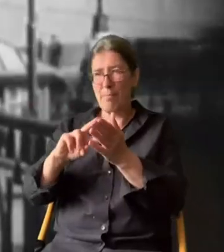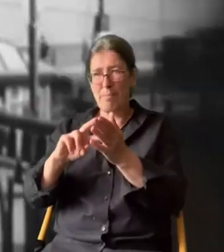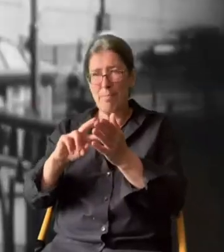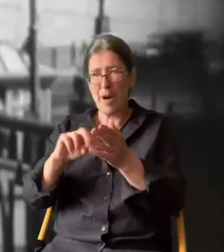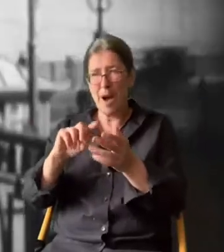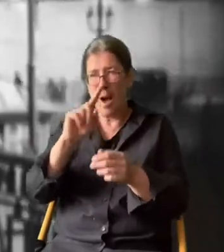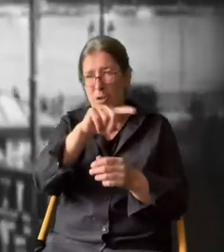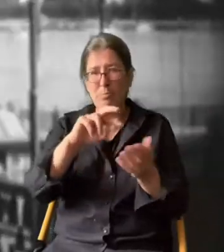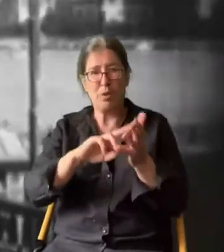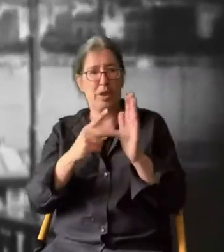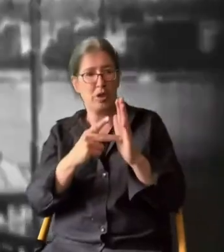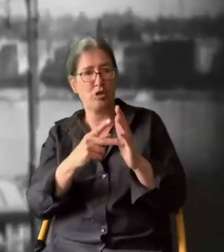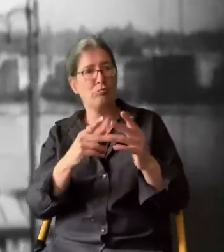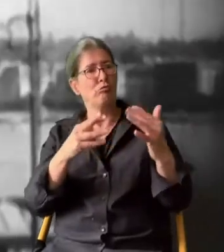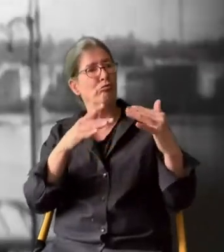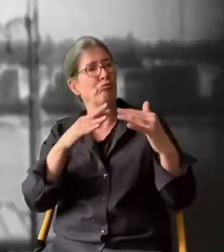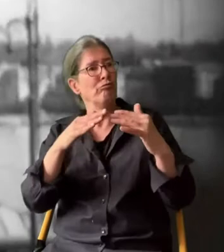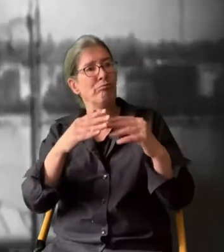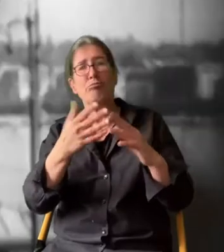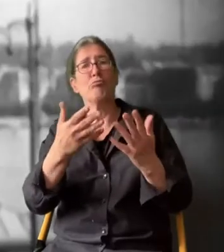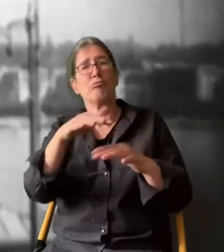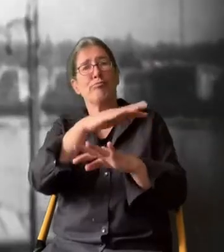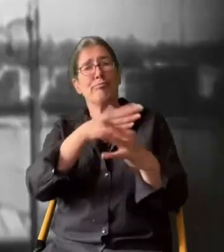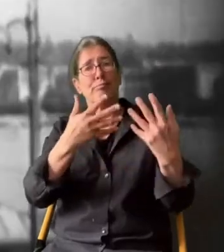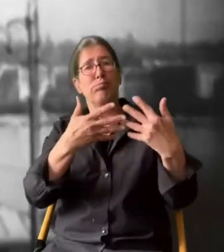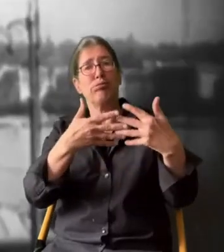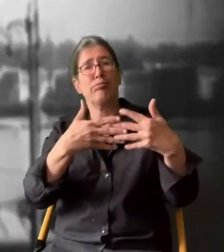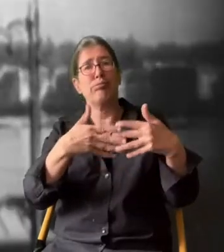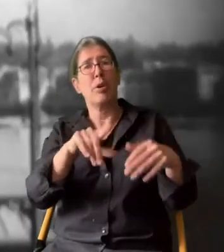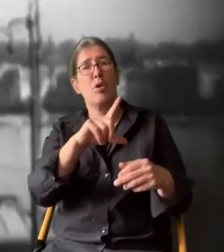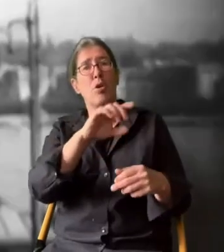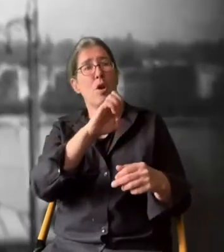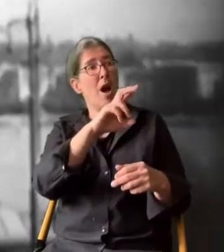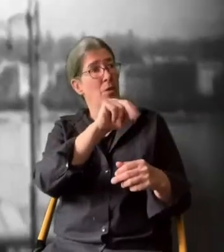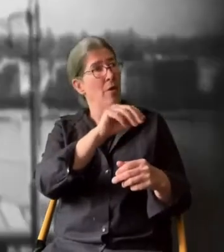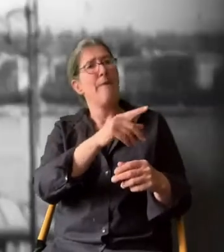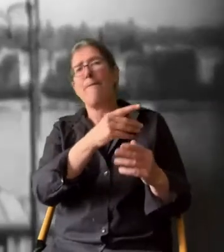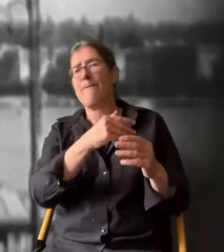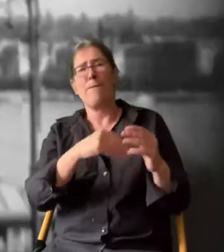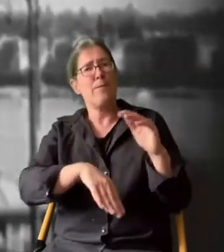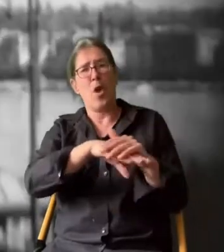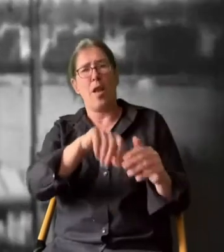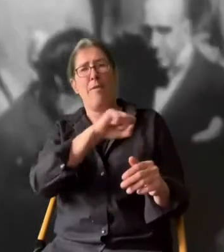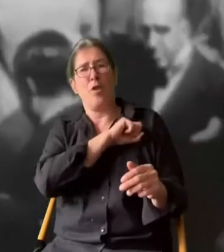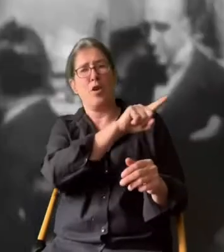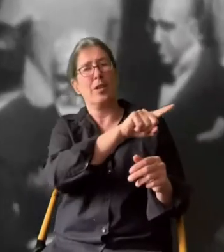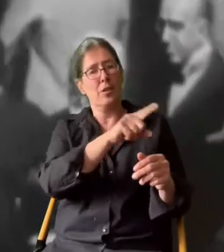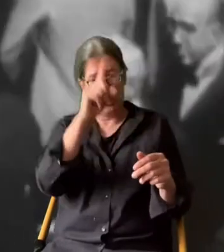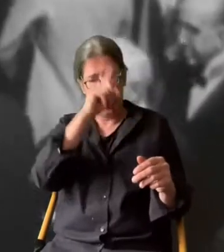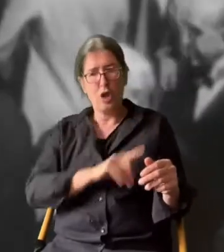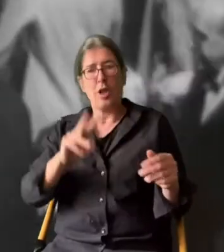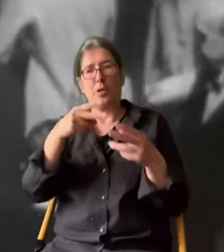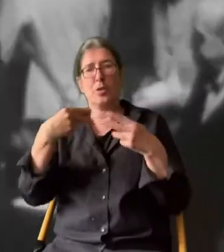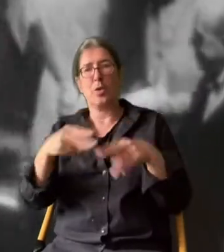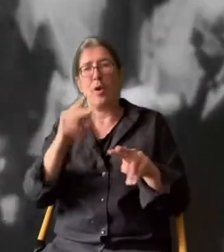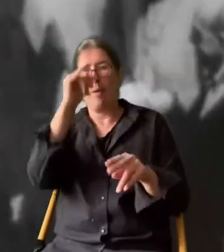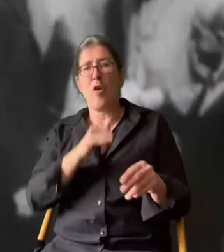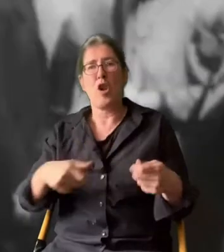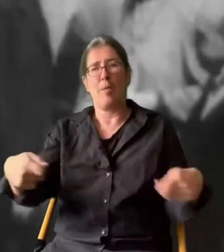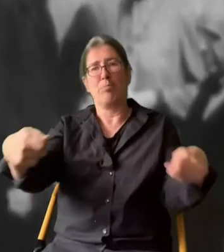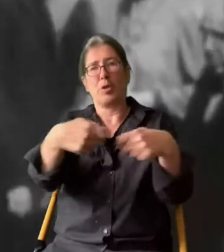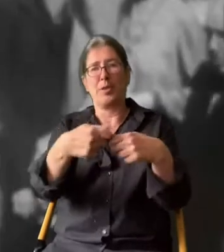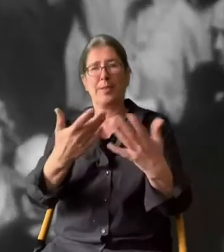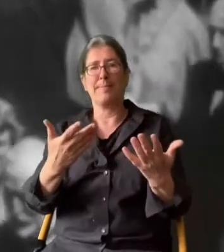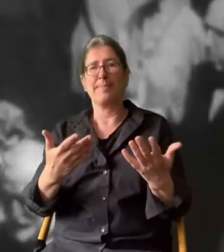Außenpolitisch ist die Annäherung von Locarno ein voller Erfolg. Sie ebnet Deutschland den Weg in den Völkerbund, den Vorläufer der